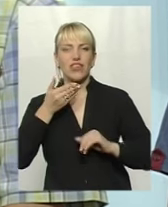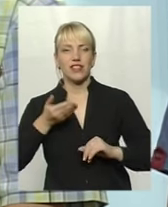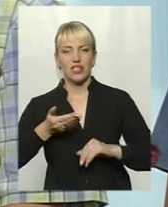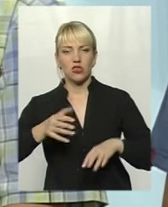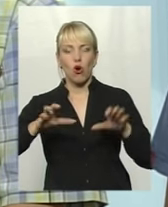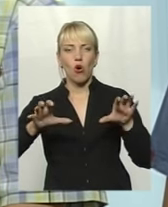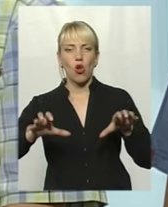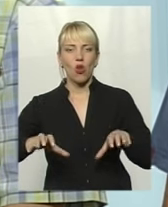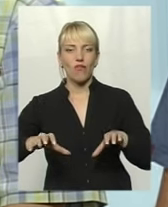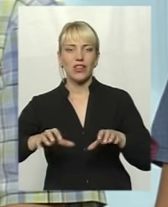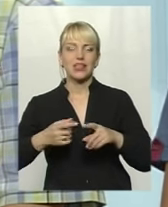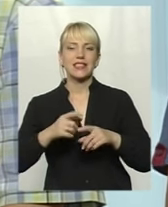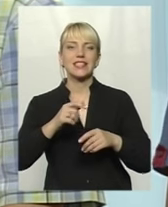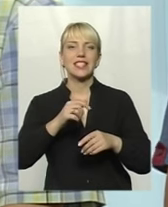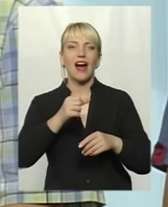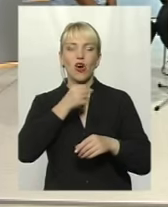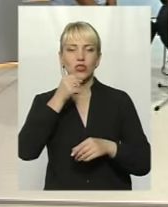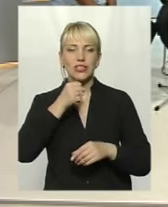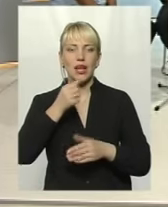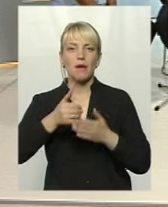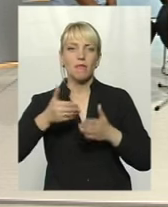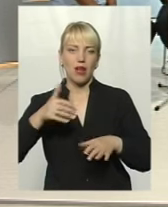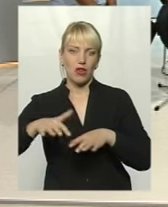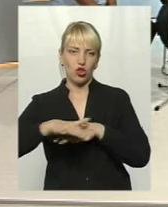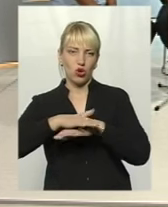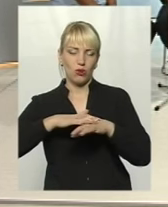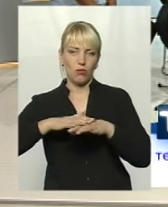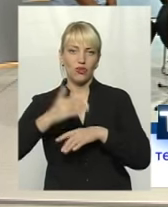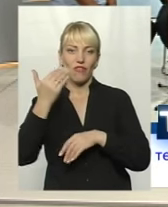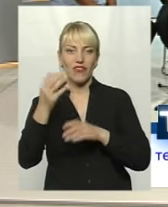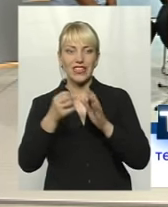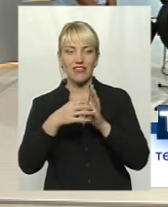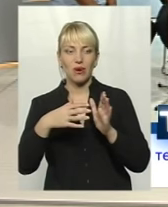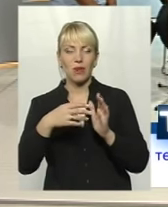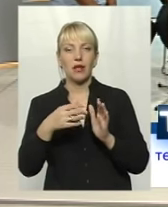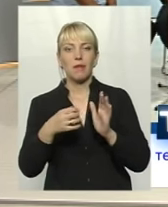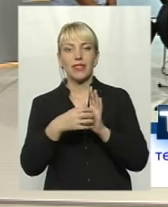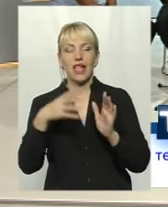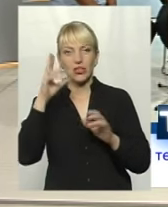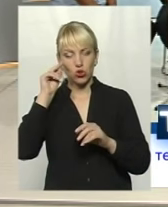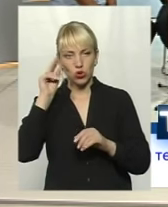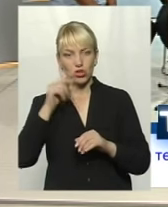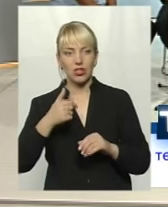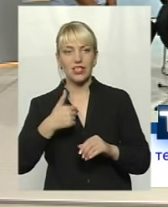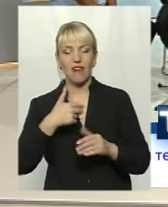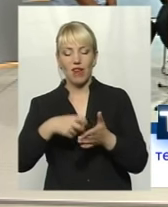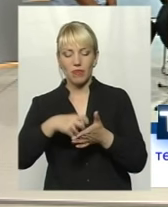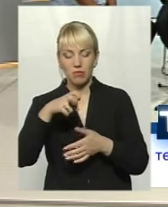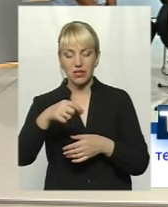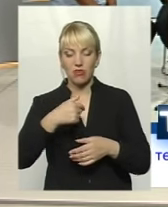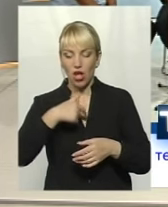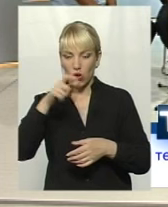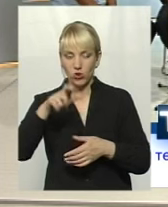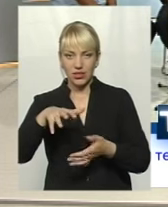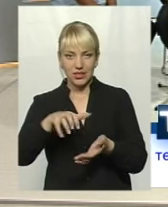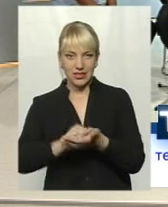громадою є звітність. Давайте, вас вибрали 15-го. Я вам написав листа. Я людина зайнята, я не маю часу